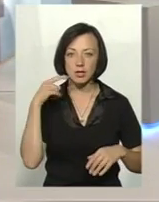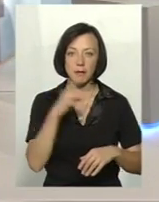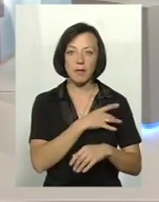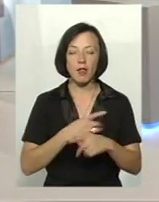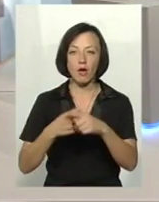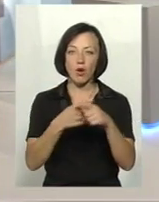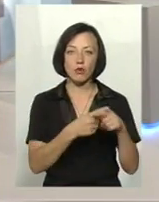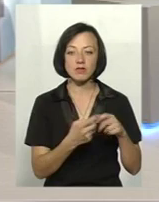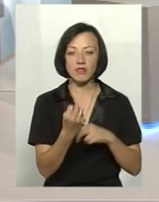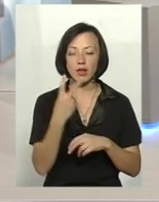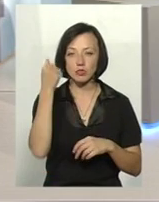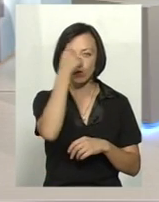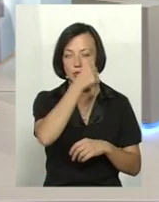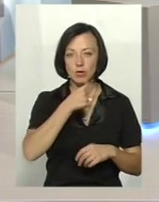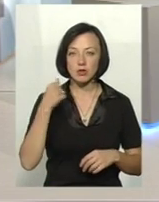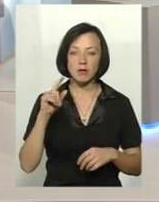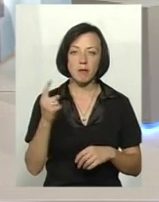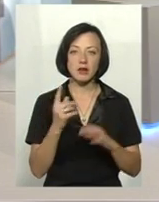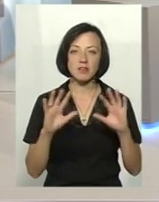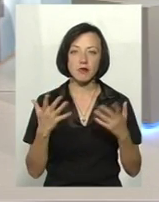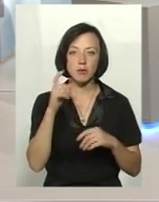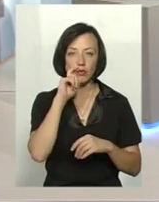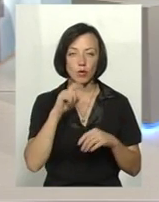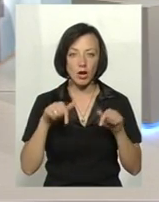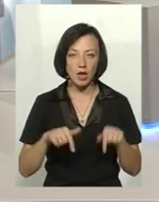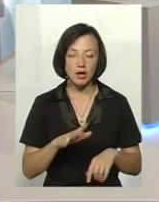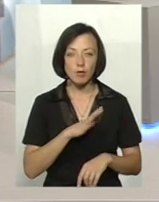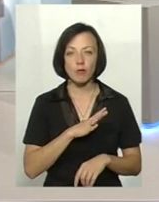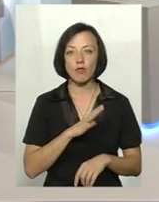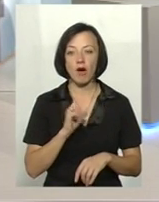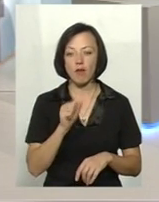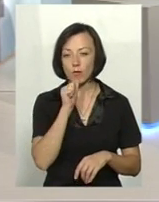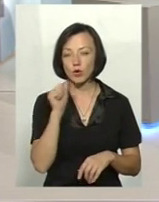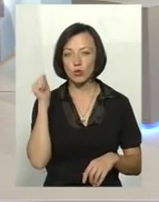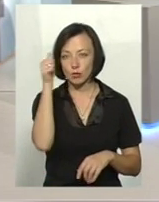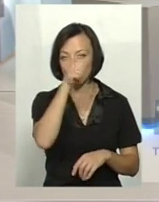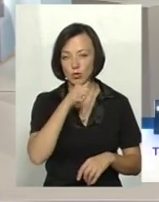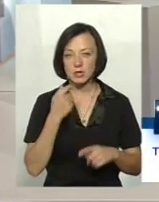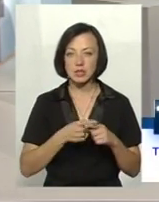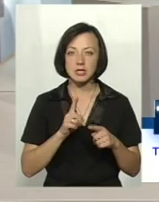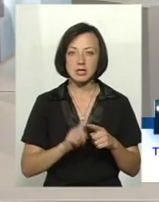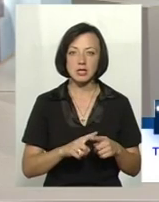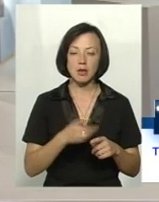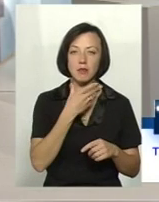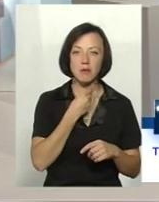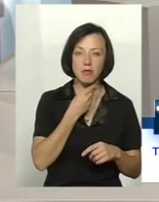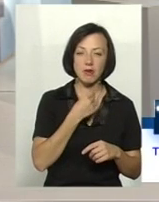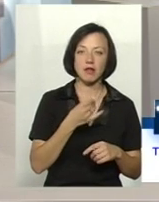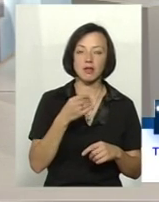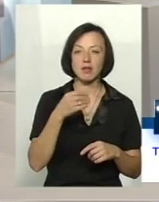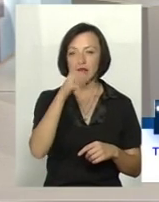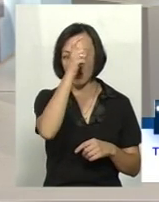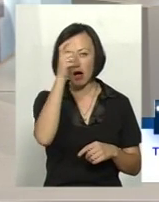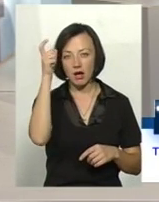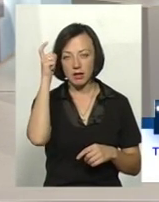Далі в 2012 році вже перший був випадок в Україні, а в минулому році це вже і країни Балтії пішли, Литва,